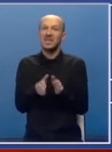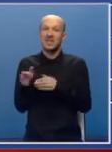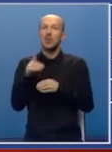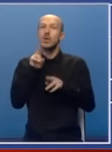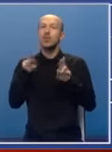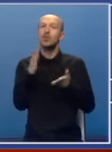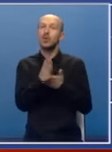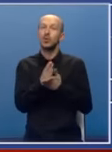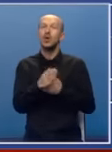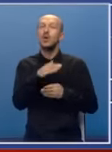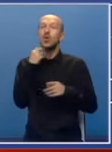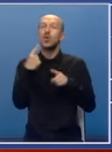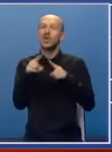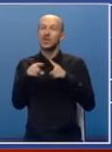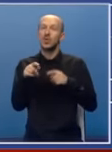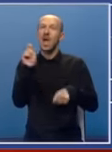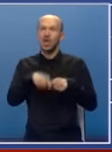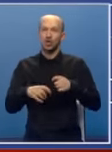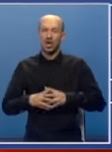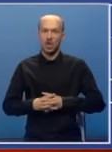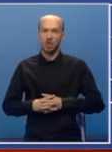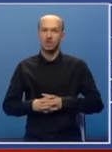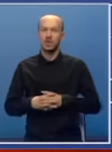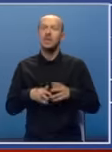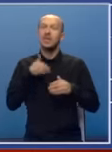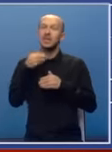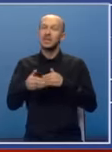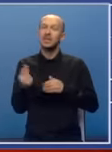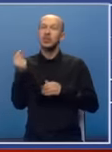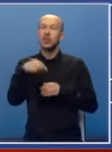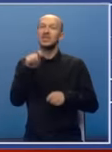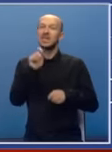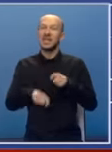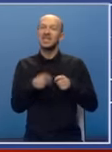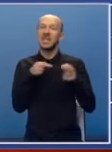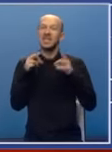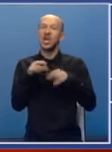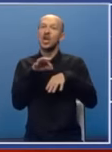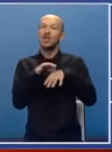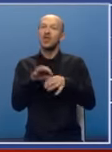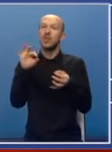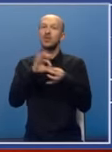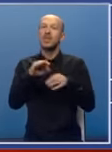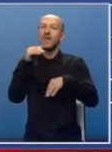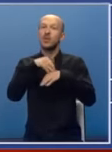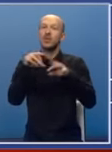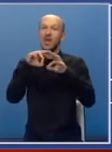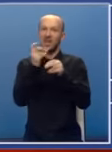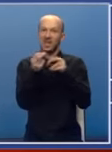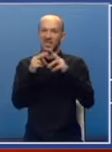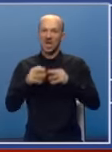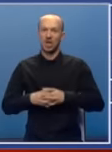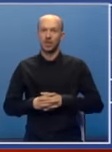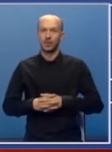morali da budu iz mnogo razloga kažnjeni. Pa zatim dolaze sankcije za šefa bezbednostno-informativne agencije,